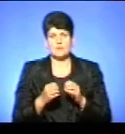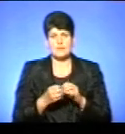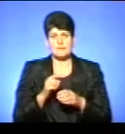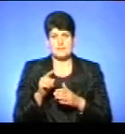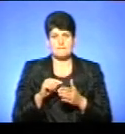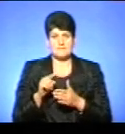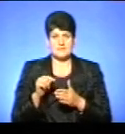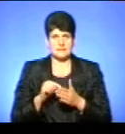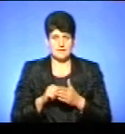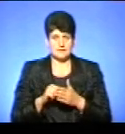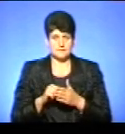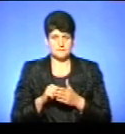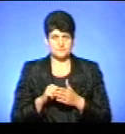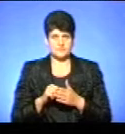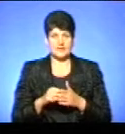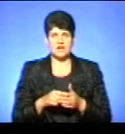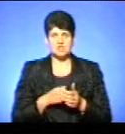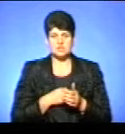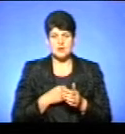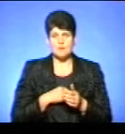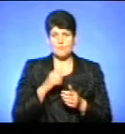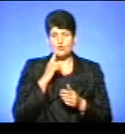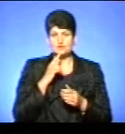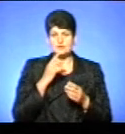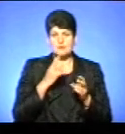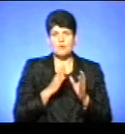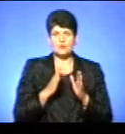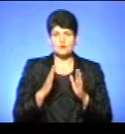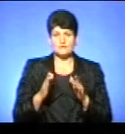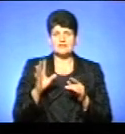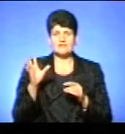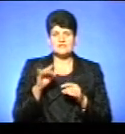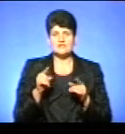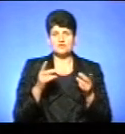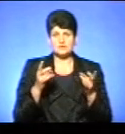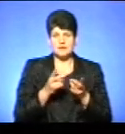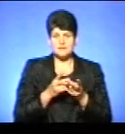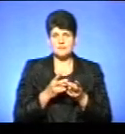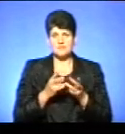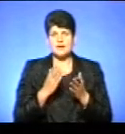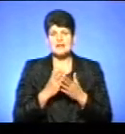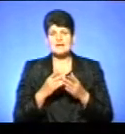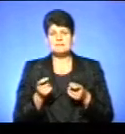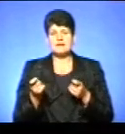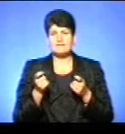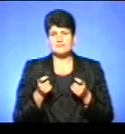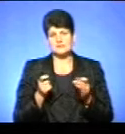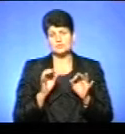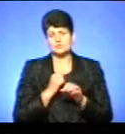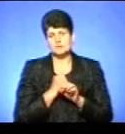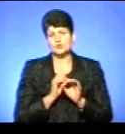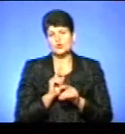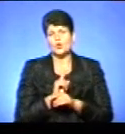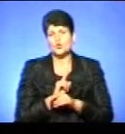питання українського правопису. Але, на жаль, поки що треба впорядкувати те все, що ми маємо, і привести до такої звичної норми,